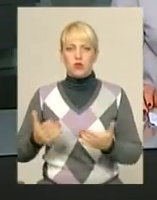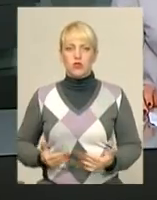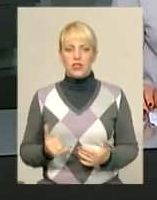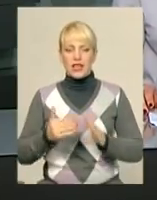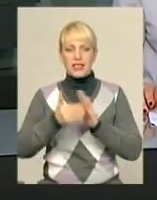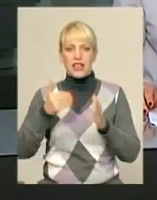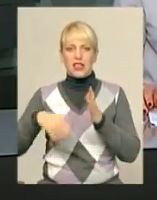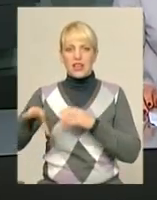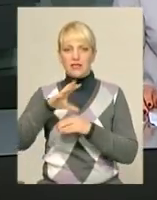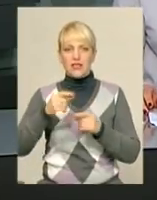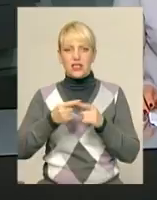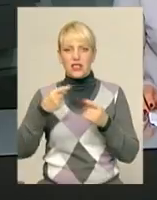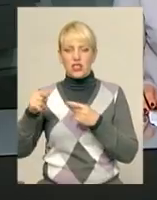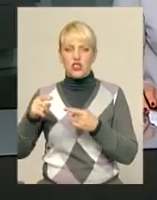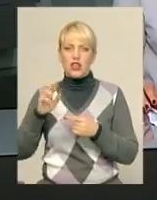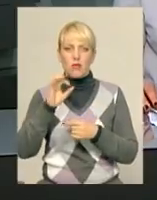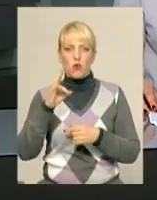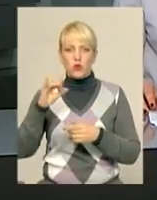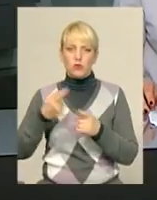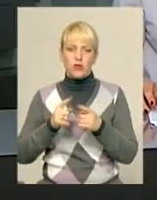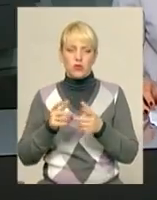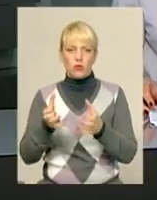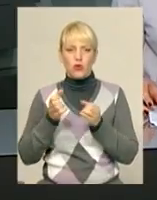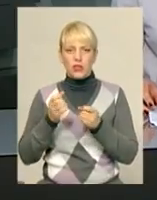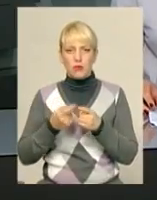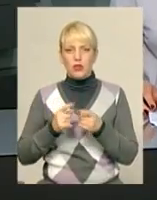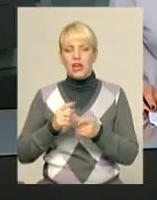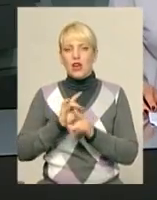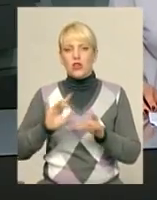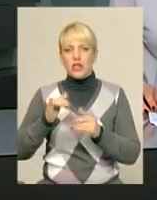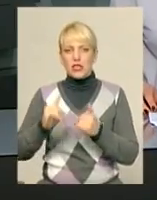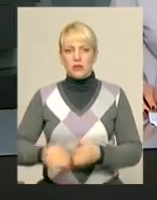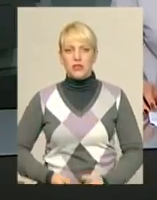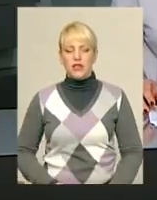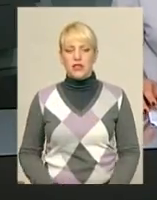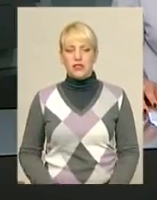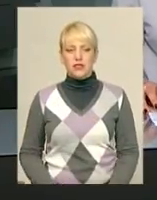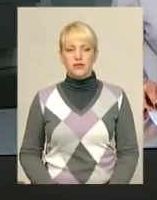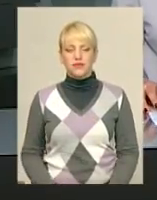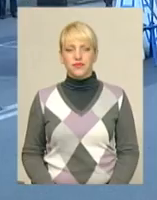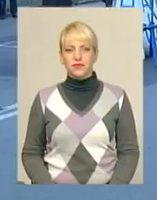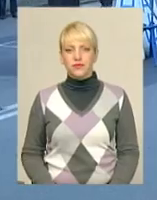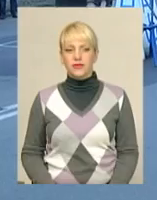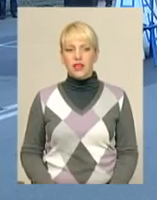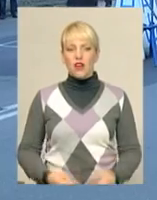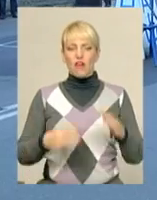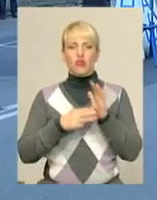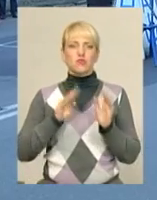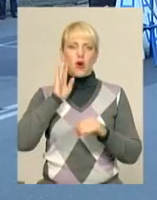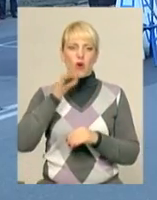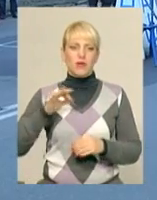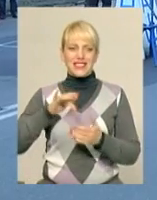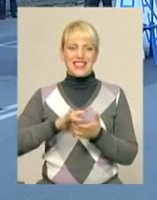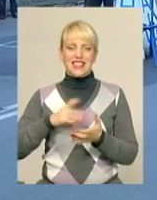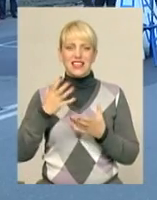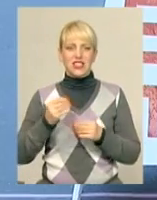закликають до цього інших. Ще й бонуси при цьому отримують. Анна Михайловська продовжує тему. Восьма ранку обласний